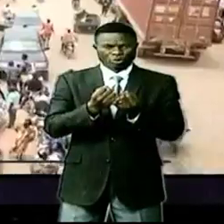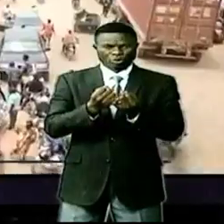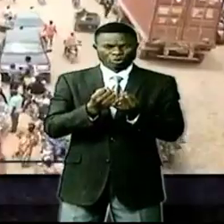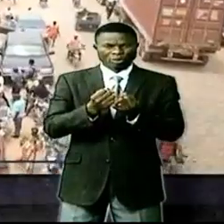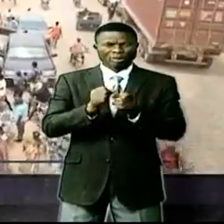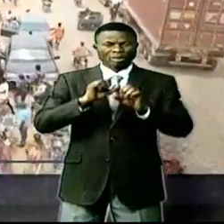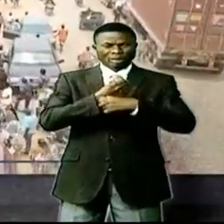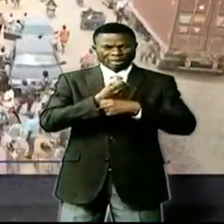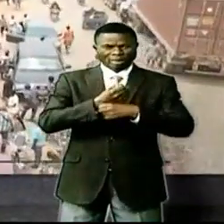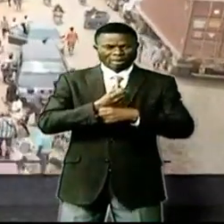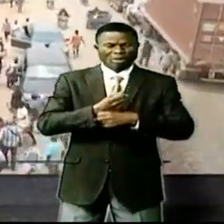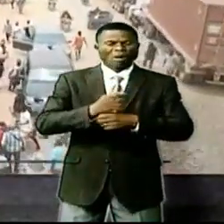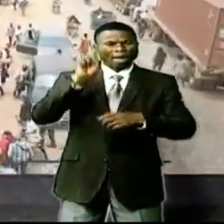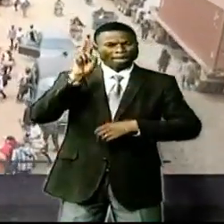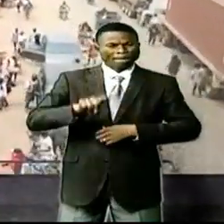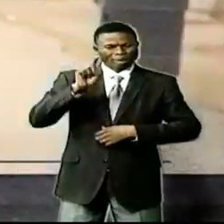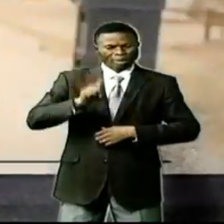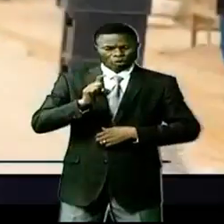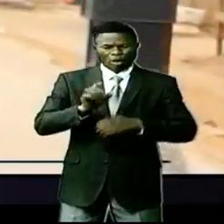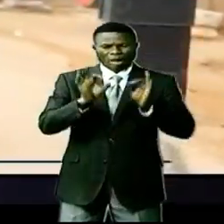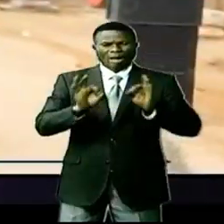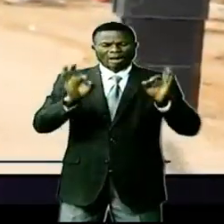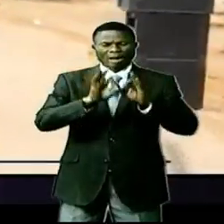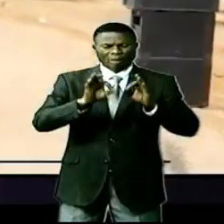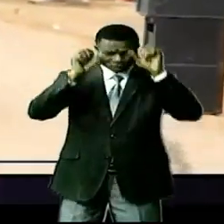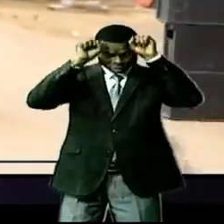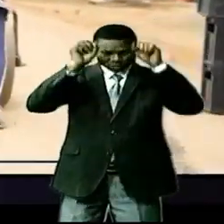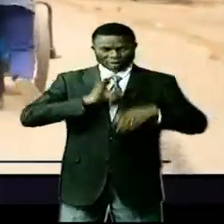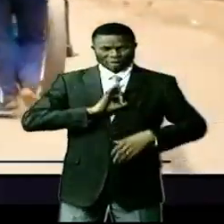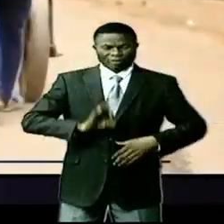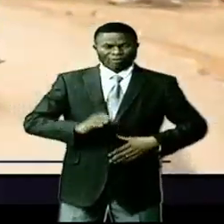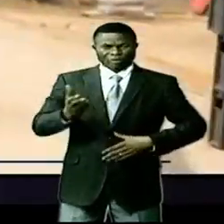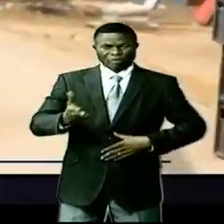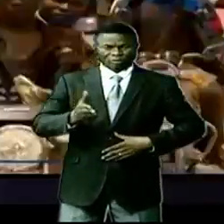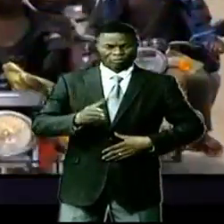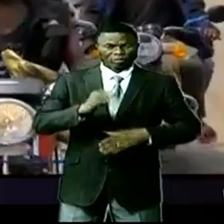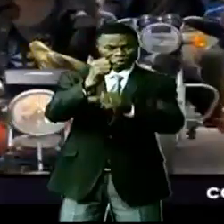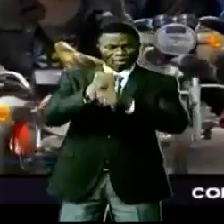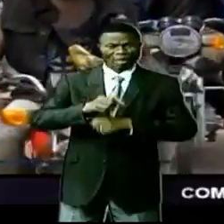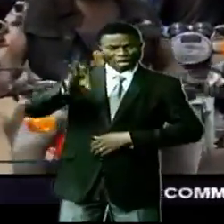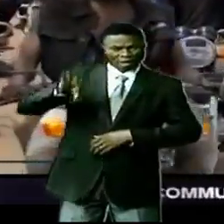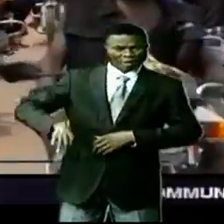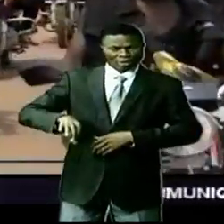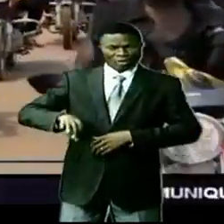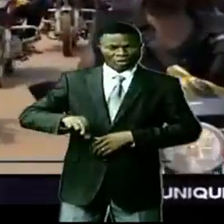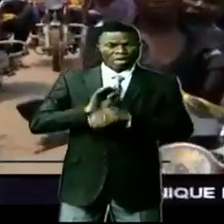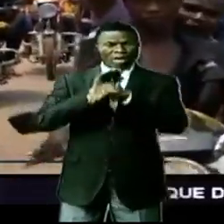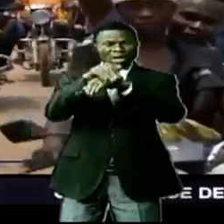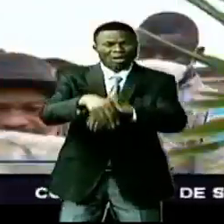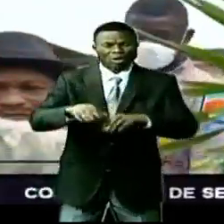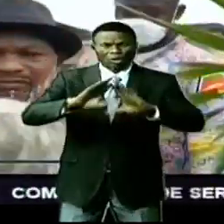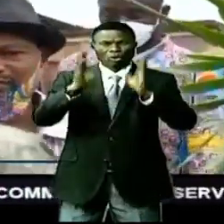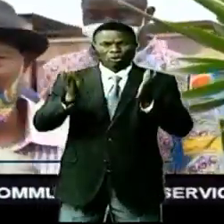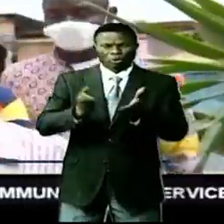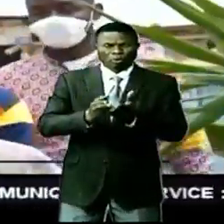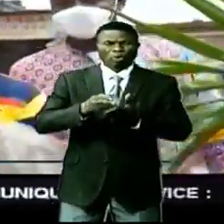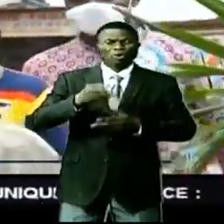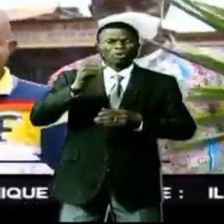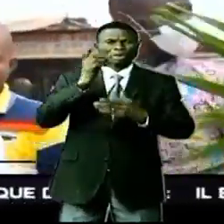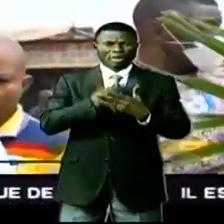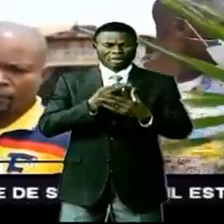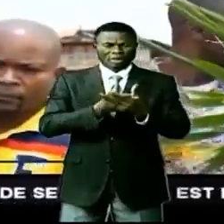constitue le vœu du chef de l'État, Félix-Antoine Tiseké de Tchilombo. Elle bénéficie déjà de l'adhésion de toutes les parties prenantes.